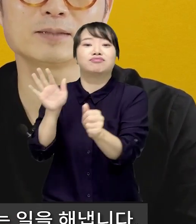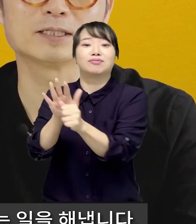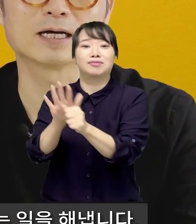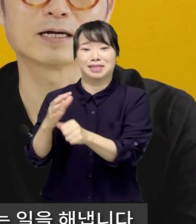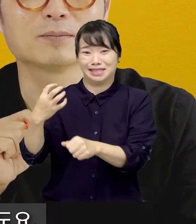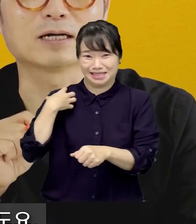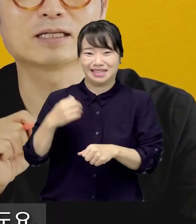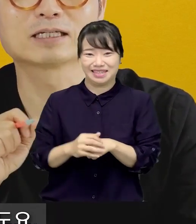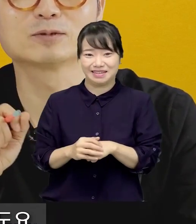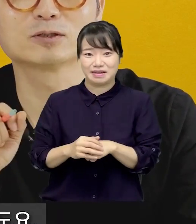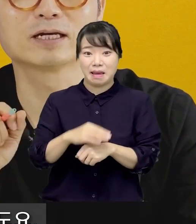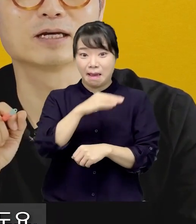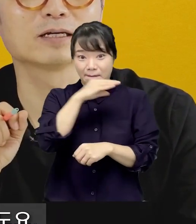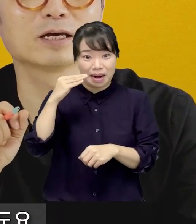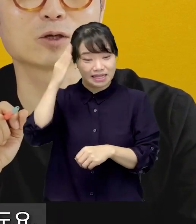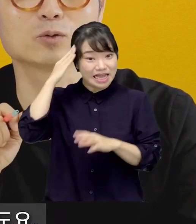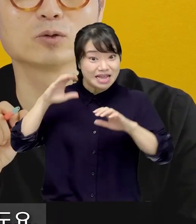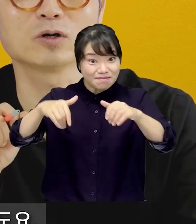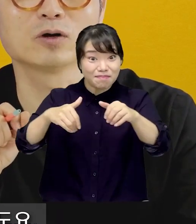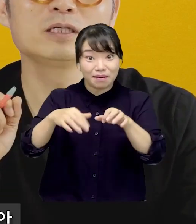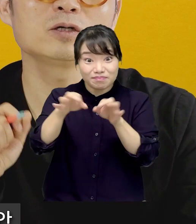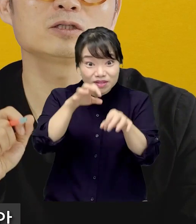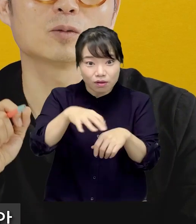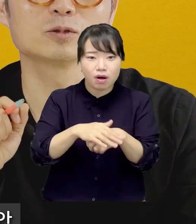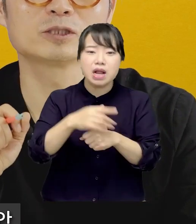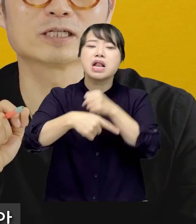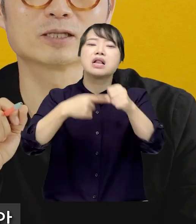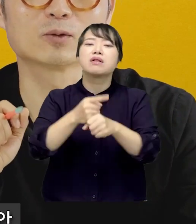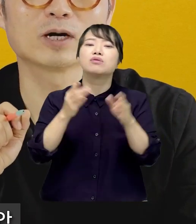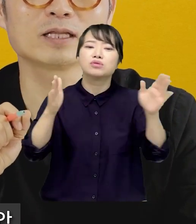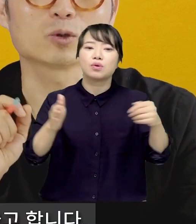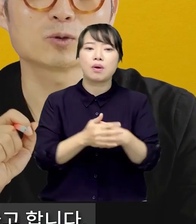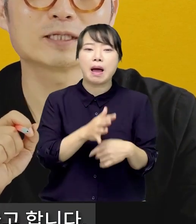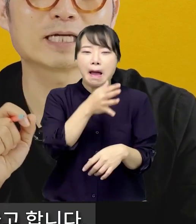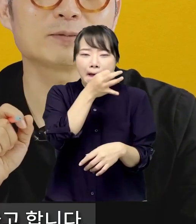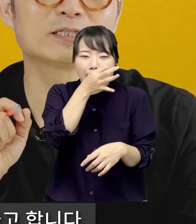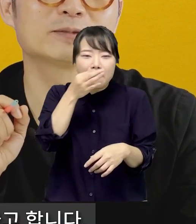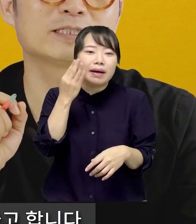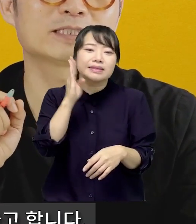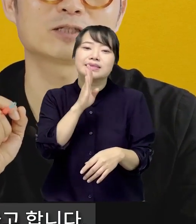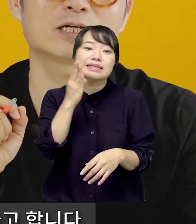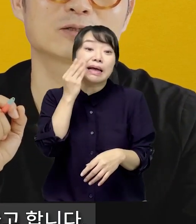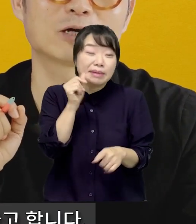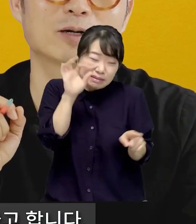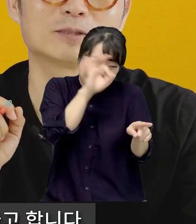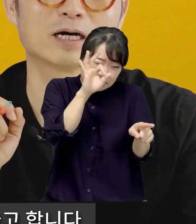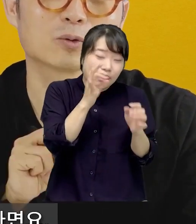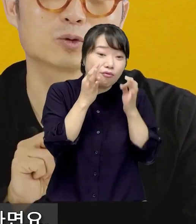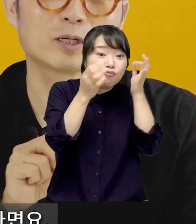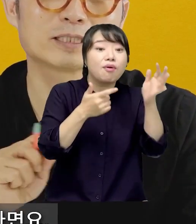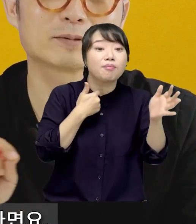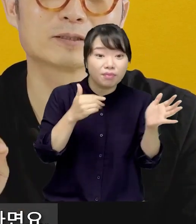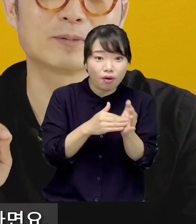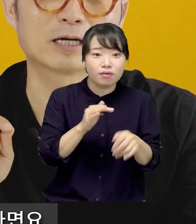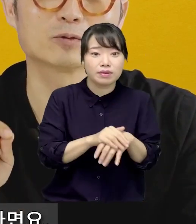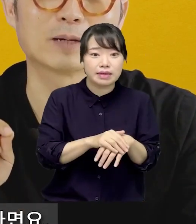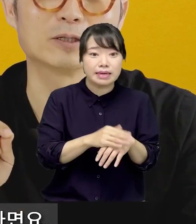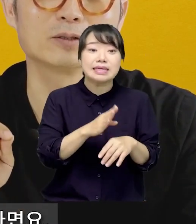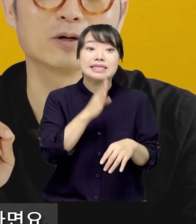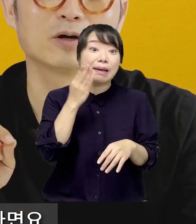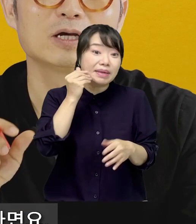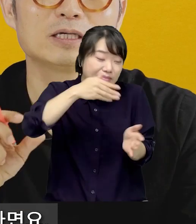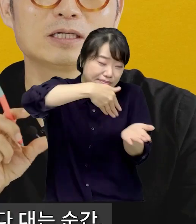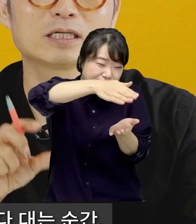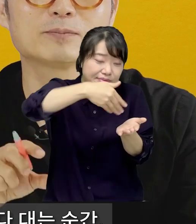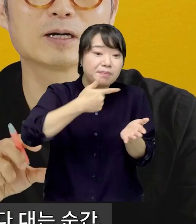일을 해냅니다. 바르다 김 선생의 경우도요. 1년이 넘는 시간 동안 고소한 참기름을 찾아다녔다고 합니다. 고소한 참기름을 바르고